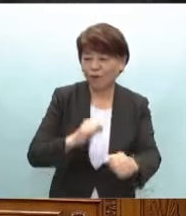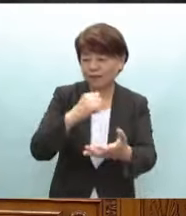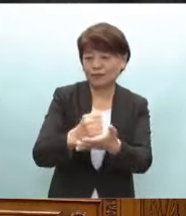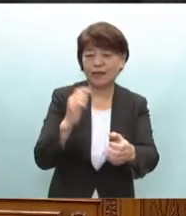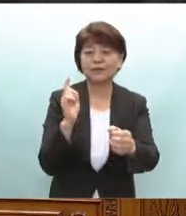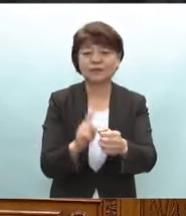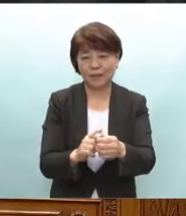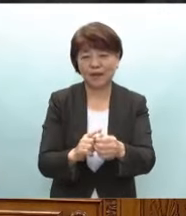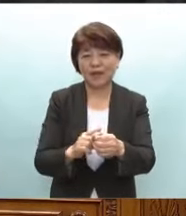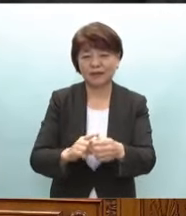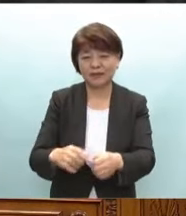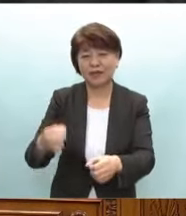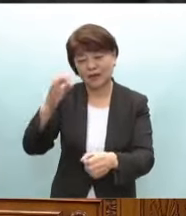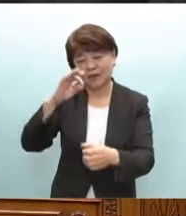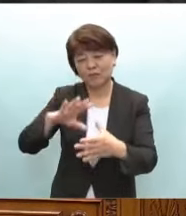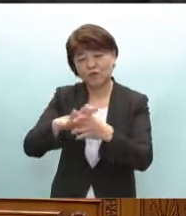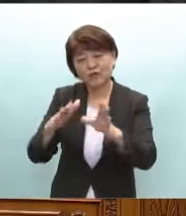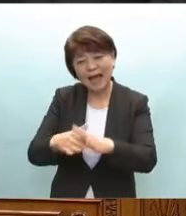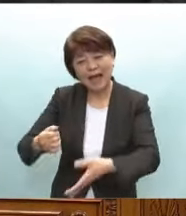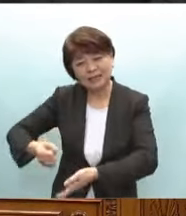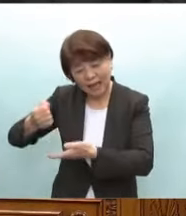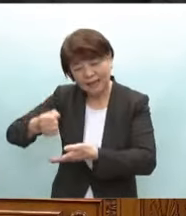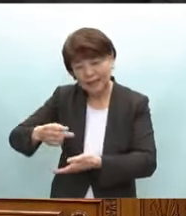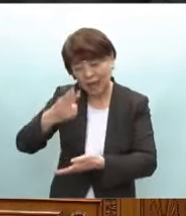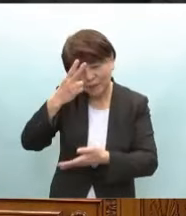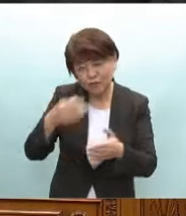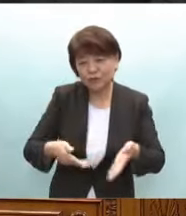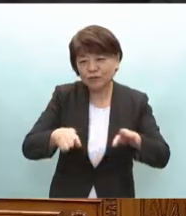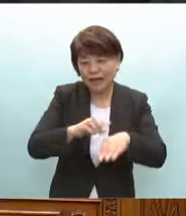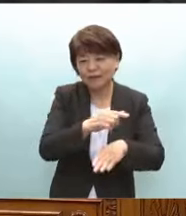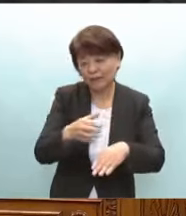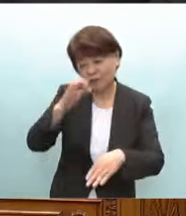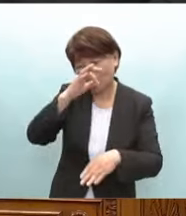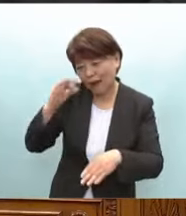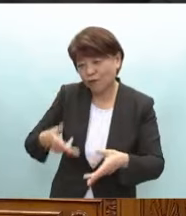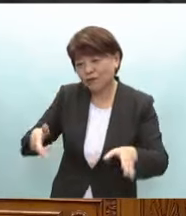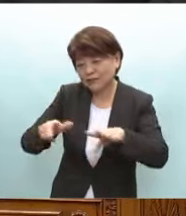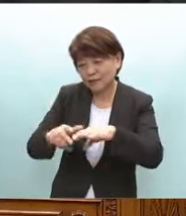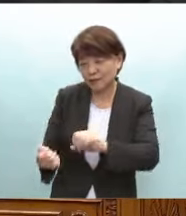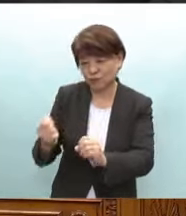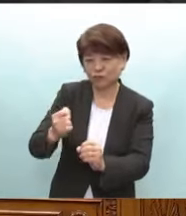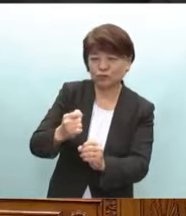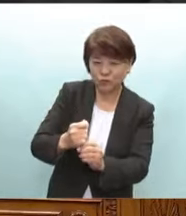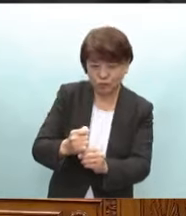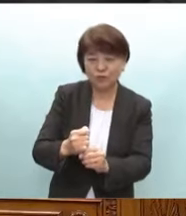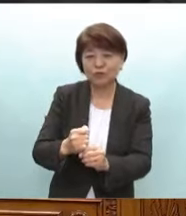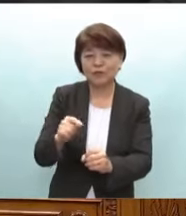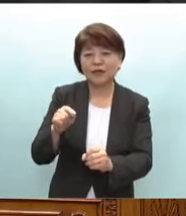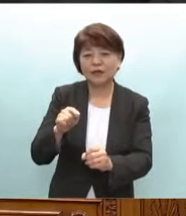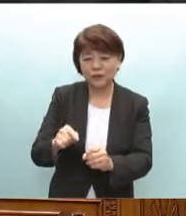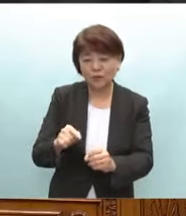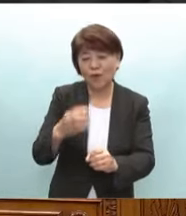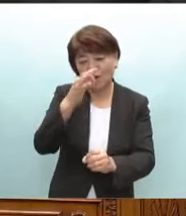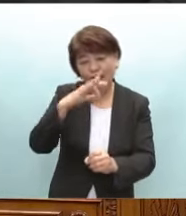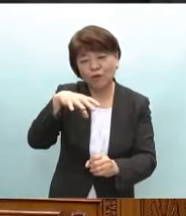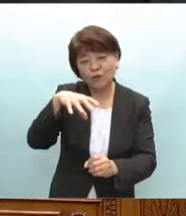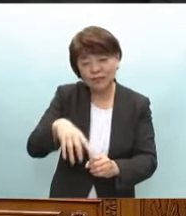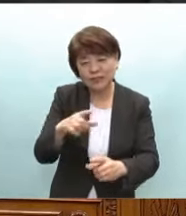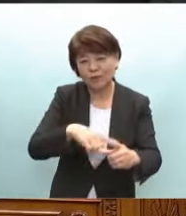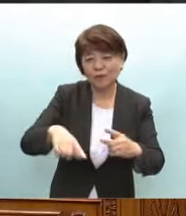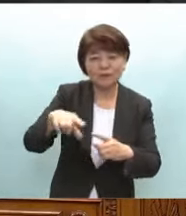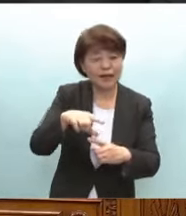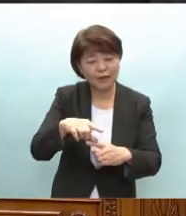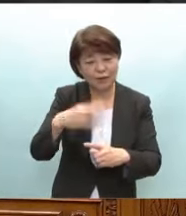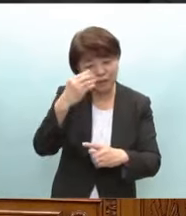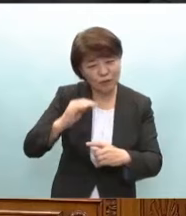文化財や美術館などの観光施設の修復そしてこれらを生かした観光地のさらなる魅力向上につながる復興